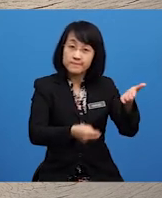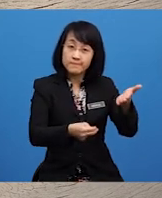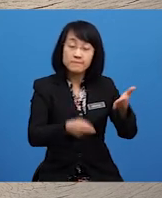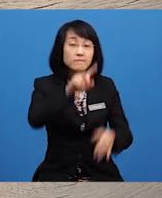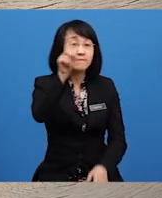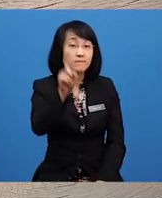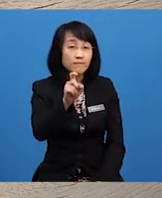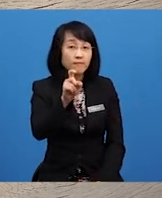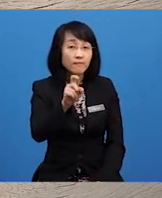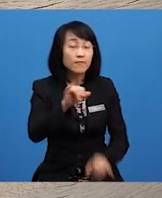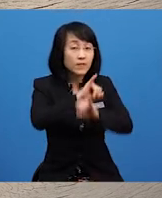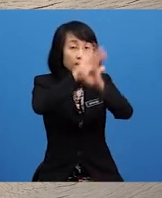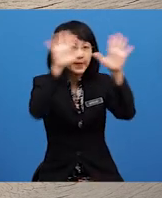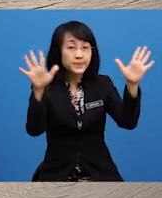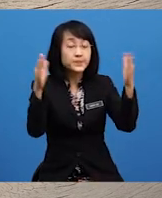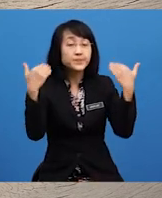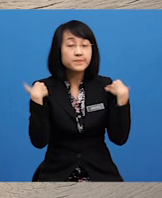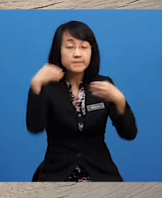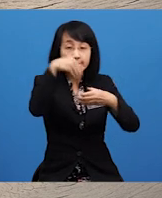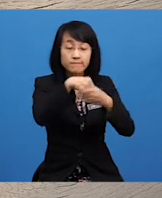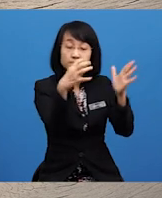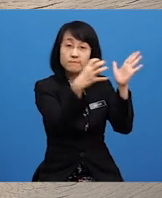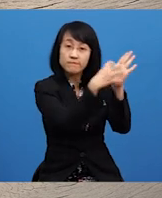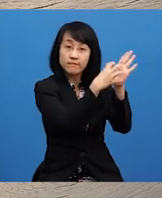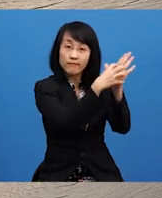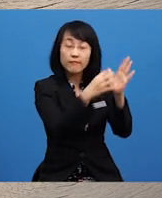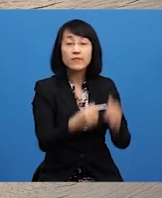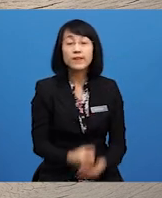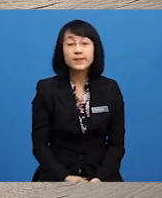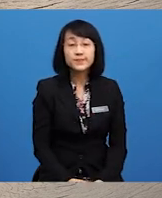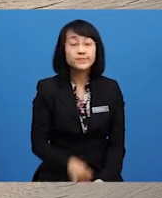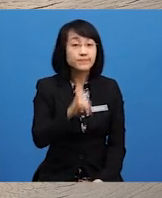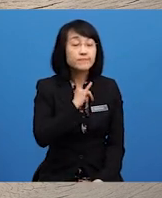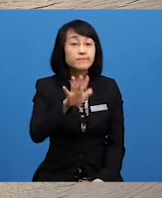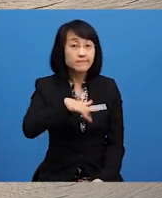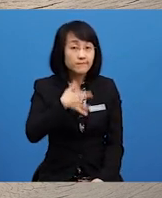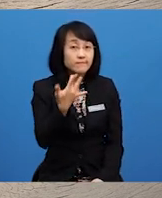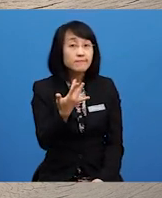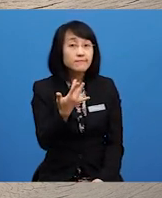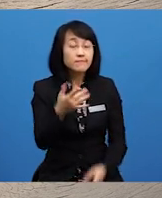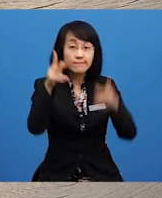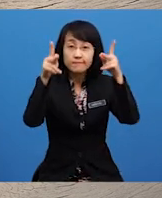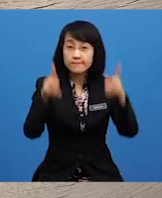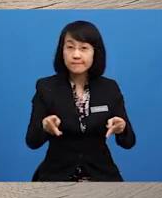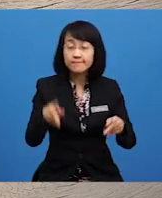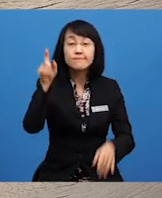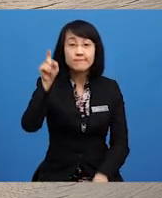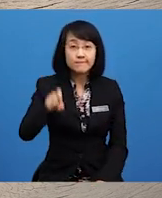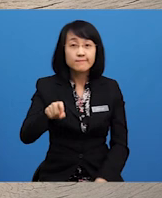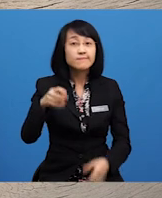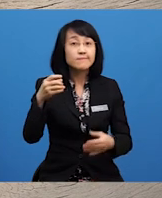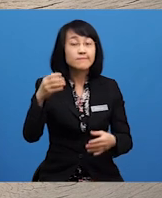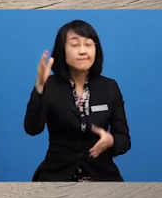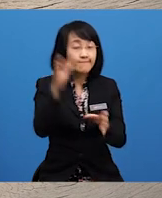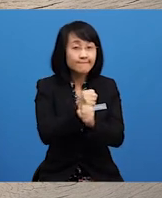disoal jelas berada dalam petikan Saya rasa pelajar mesti dapat